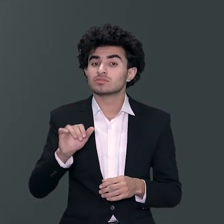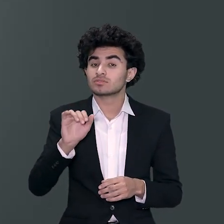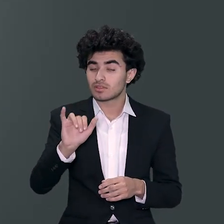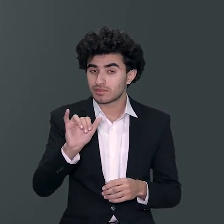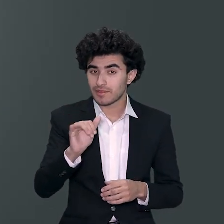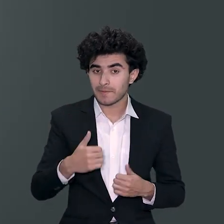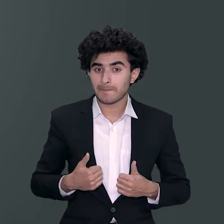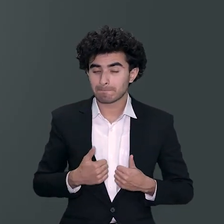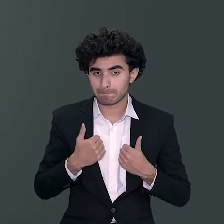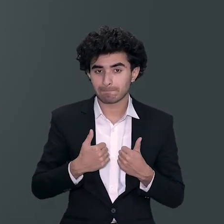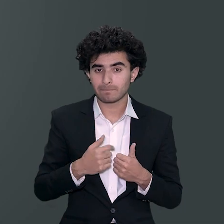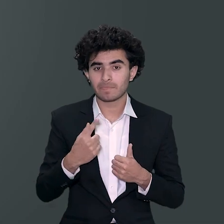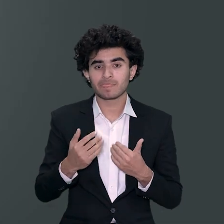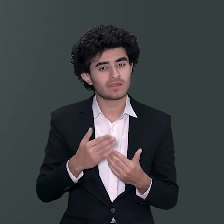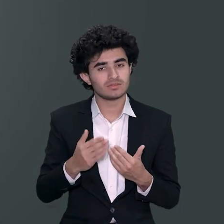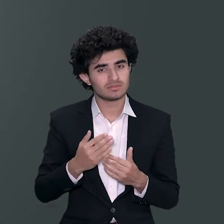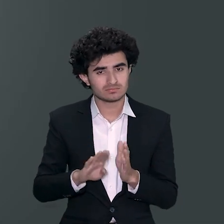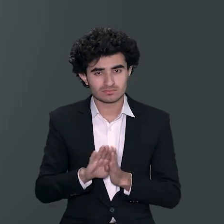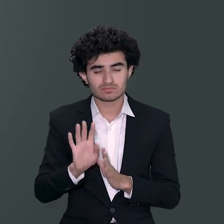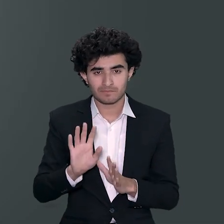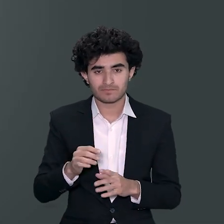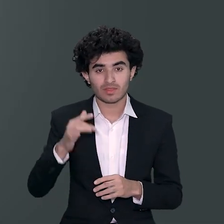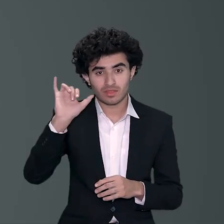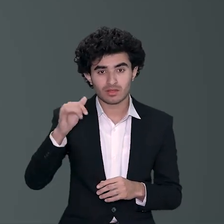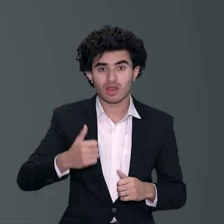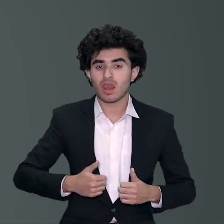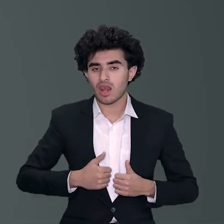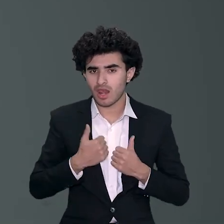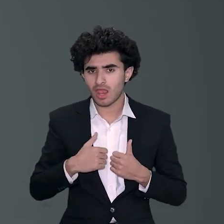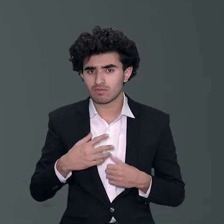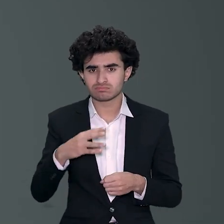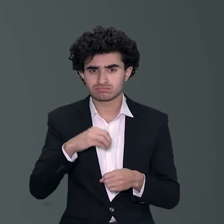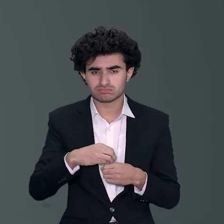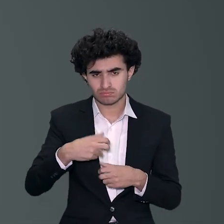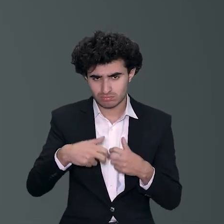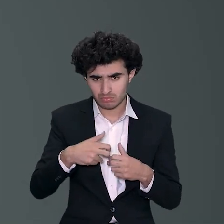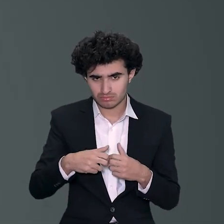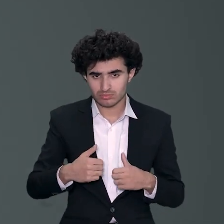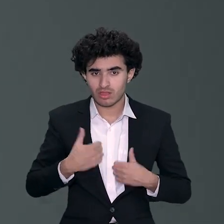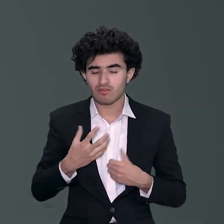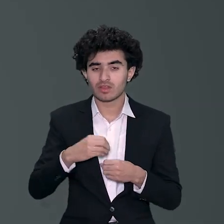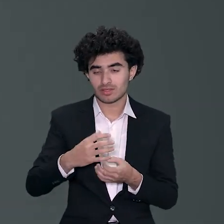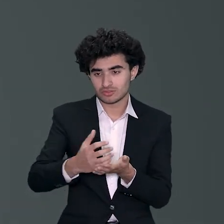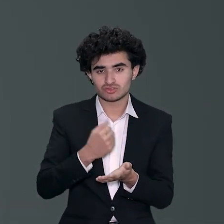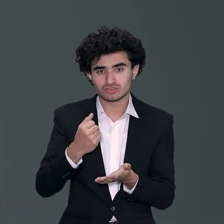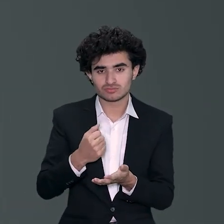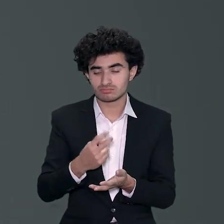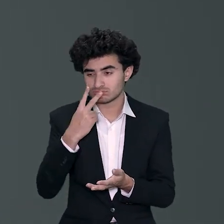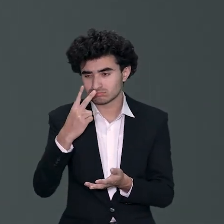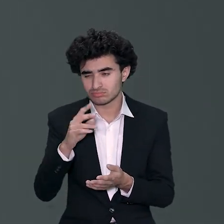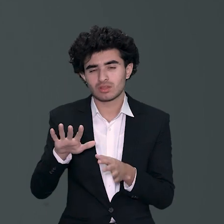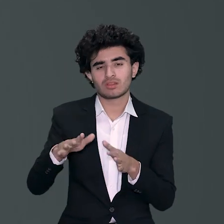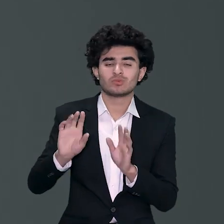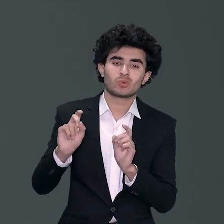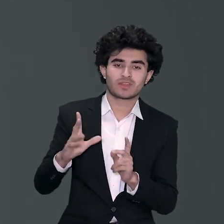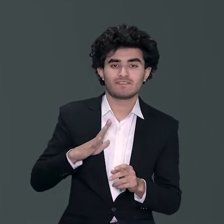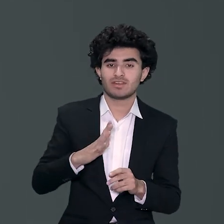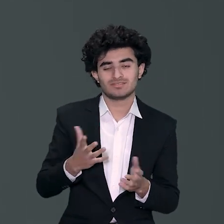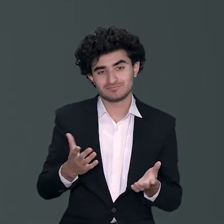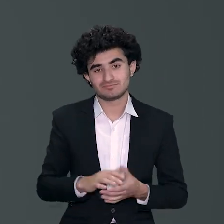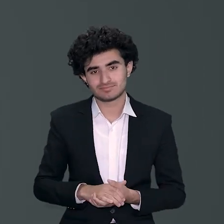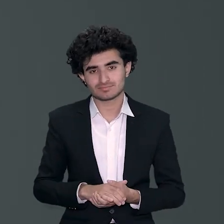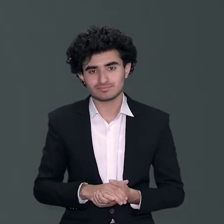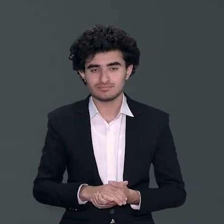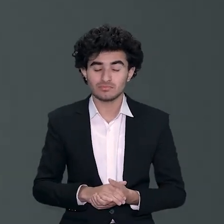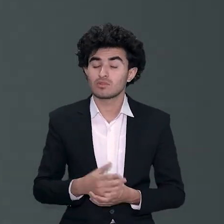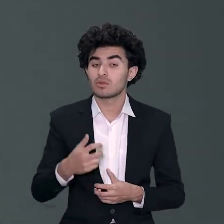کیے لیکن ایسی ایسی ٹربل سے بھی گزرے کہ یہ ایک ایسی بیس رکھ لی ہے کہ آئندہ زنگی کا کوئی چیلنج بھی اور زنگی کی ایچیویمنٹ بھی